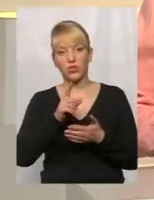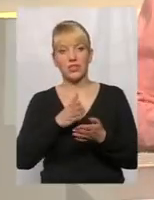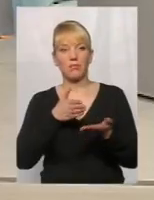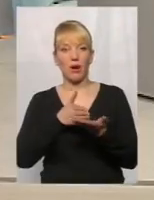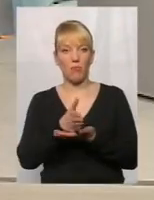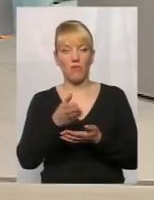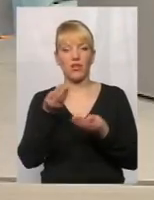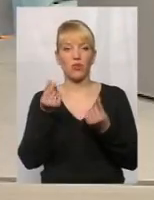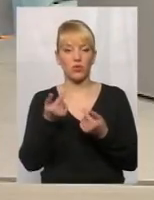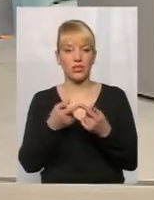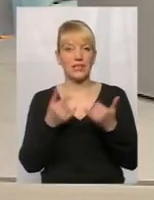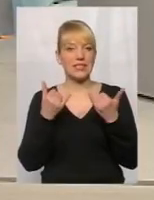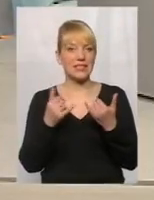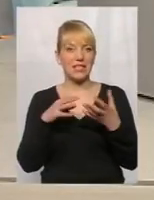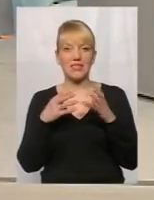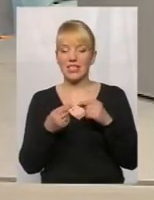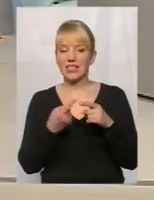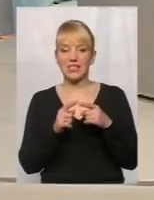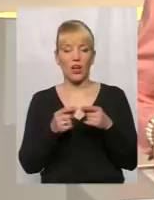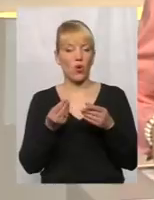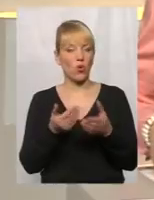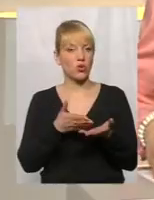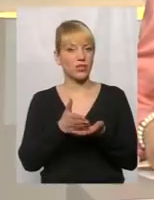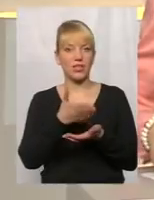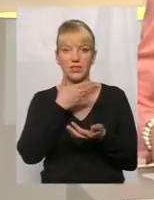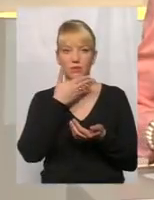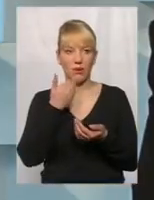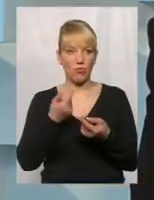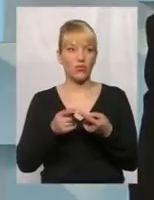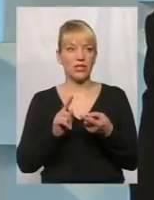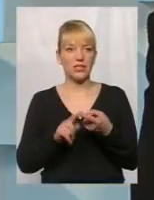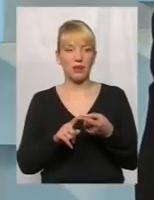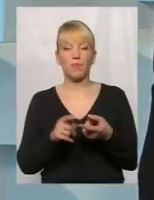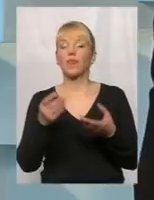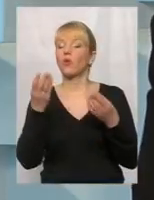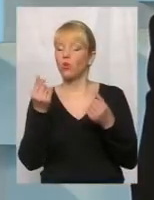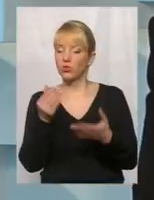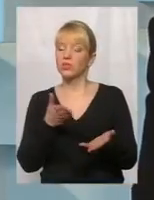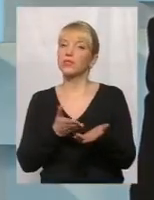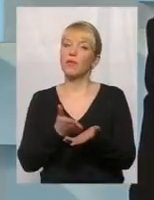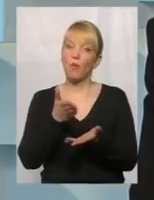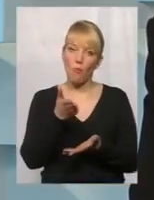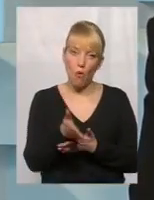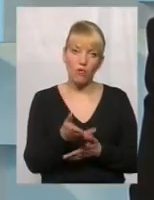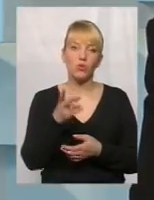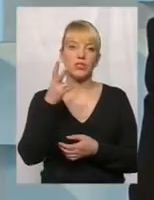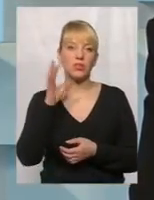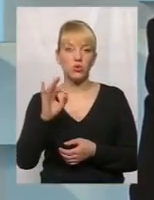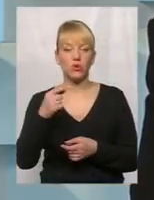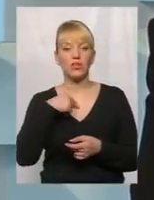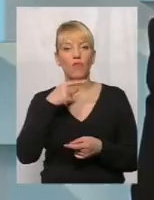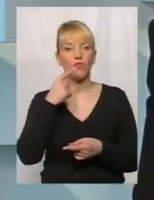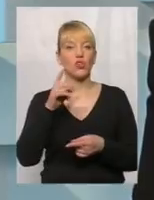зараз на це кошти взагалі не спрямовуються, і це вже безпосередньо... Спрямовуються, кошти спрямовуються, тільки я говорю, щоб в державі